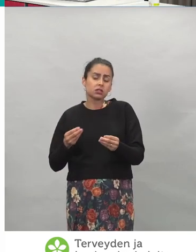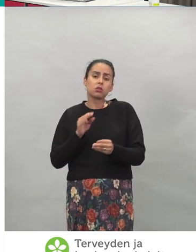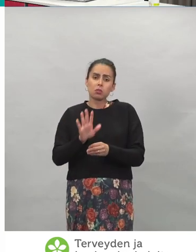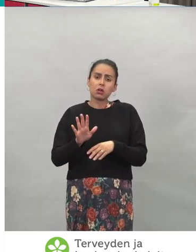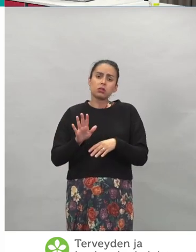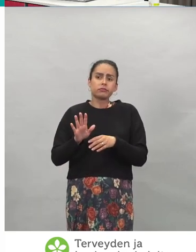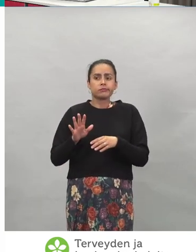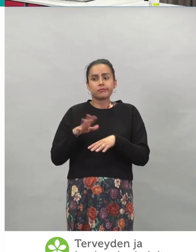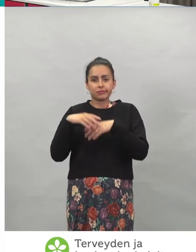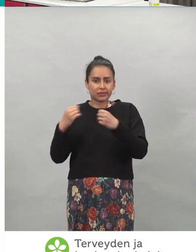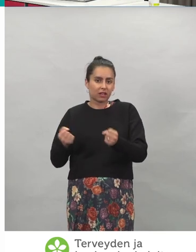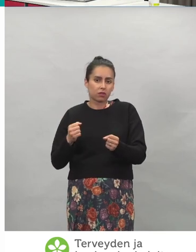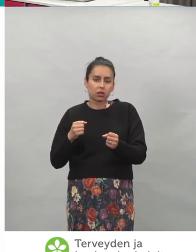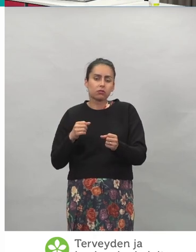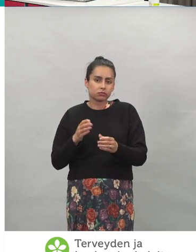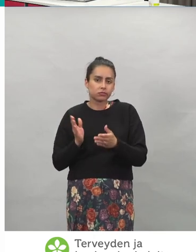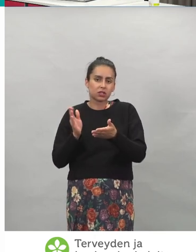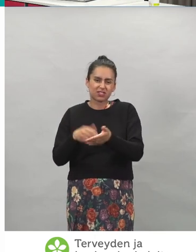terveydenhuollosta.